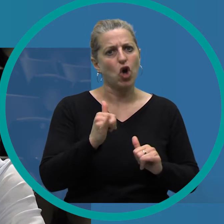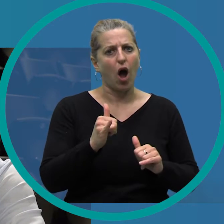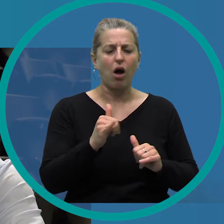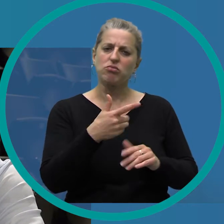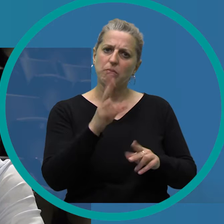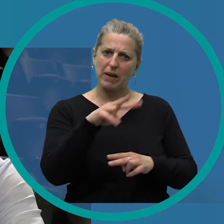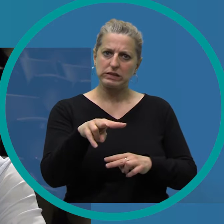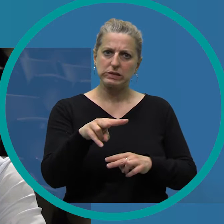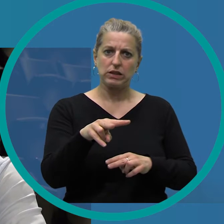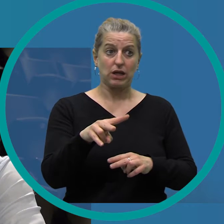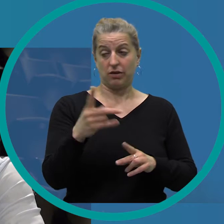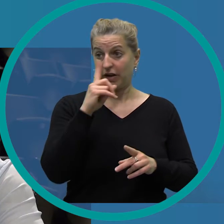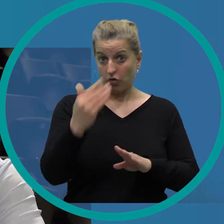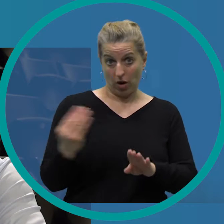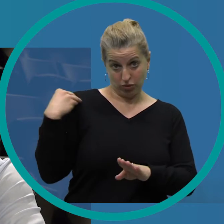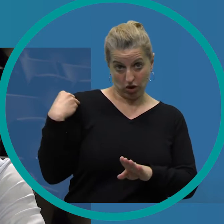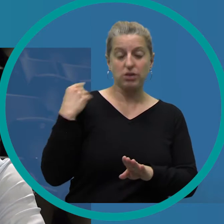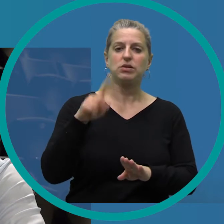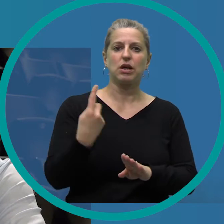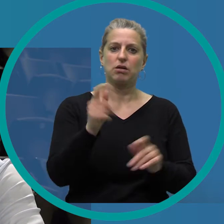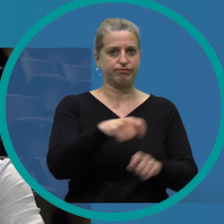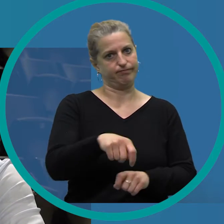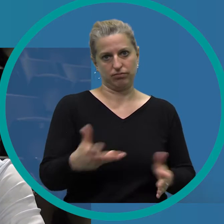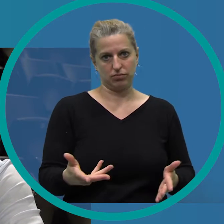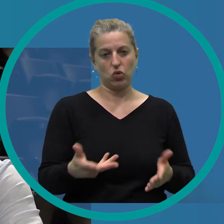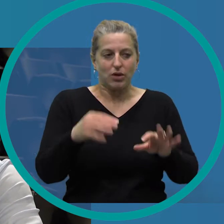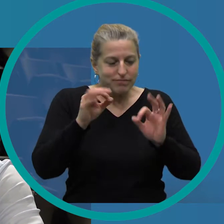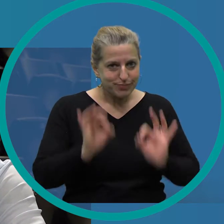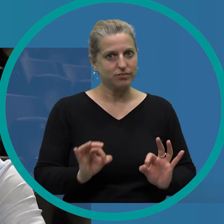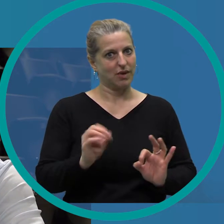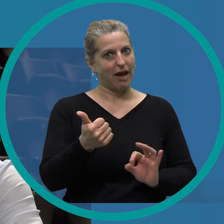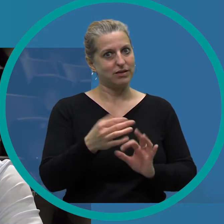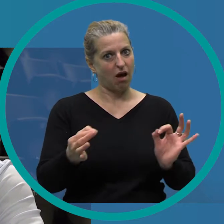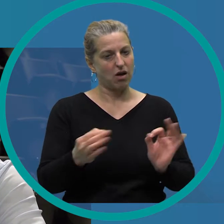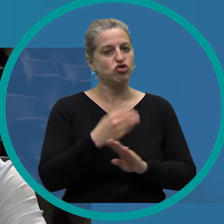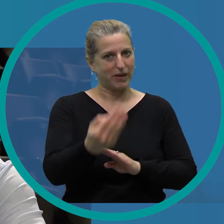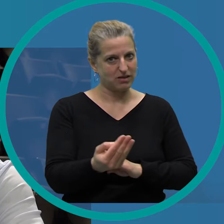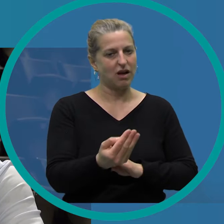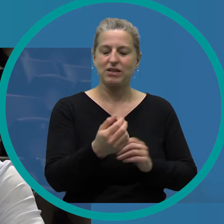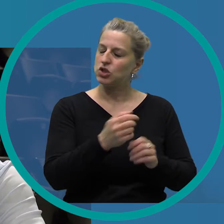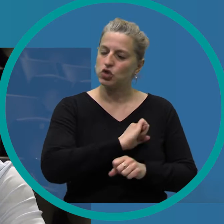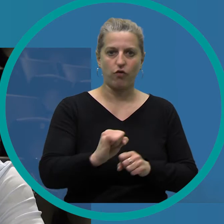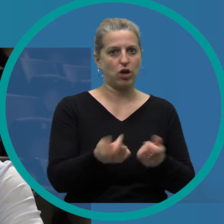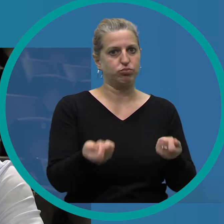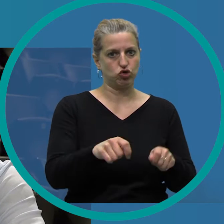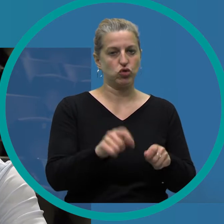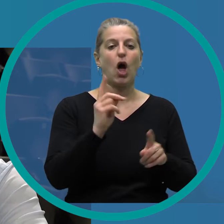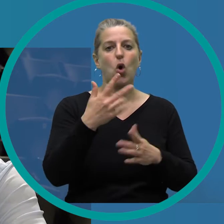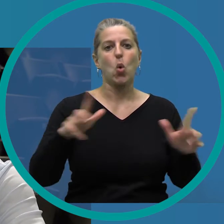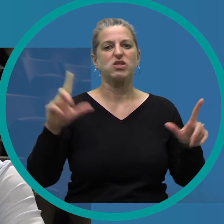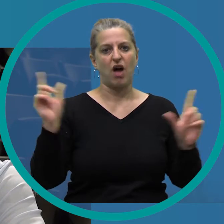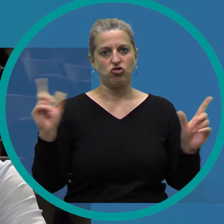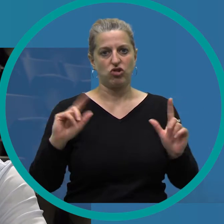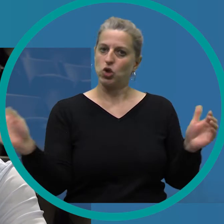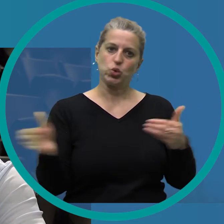wird wohl stattfinden. Es sei denn, wir erfahren noch was Gegenteiliges. Und tatsächlich kam ja wirklich einen Tag später direkt an der Beschluss, dass eben auch